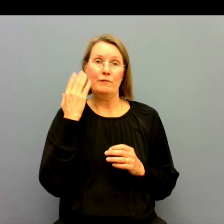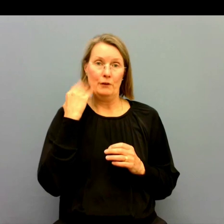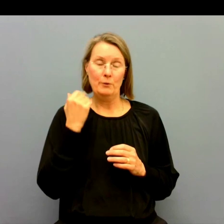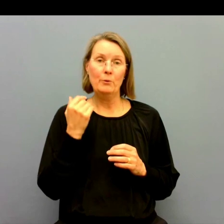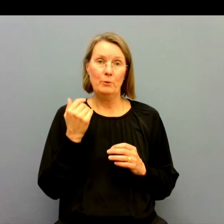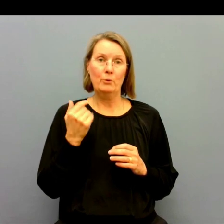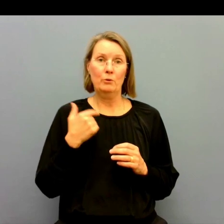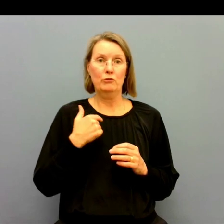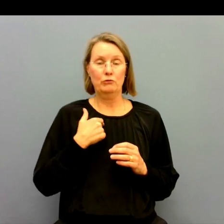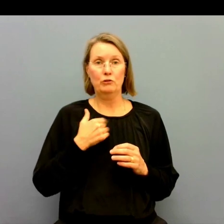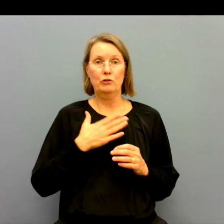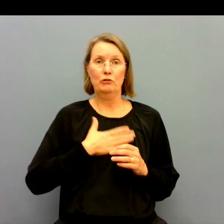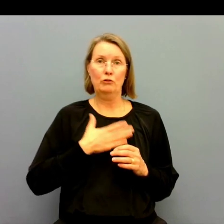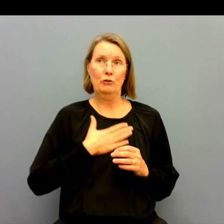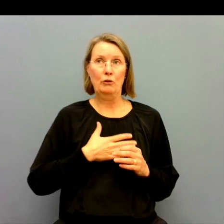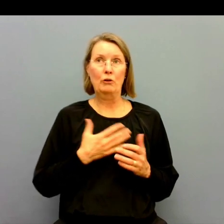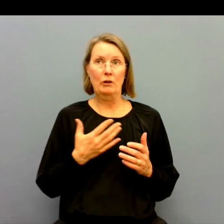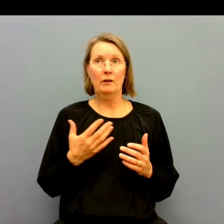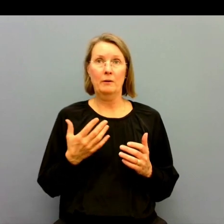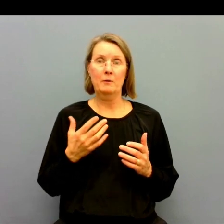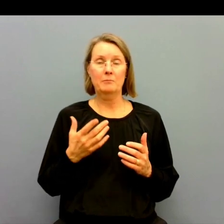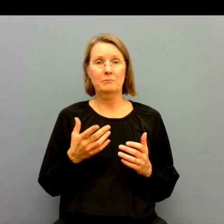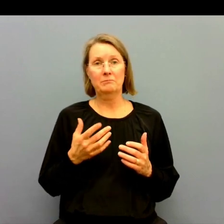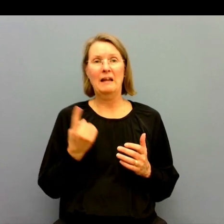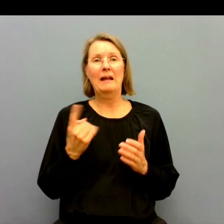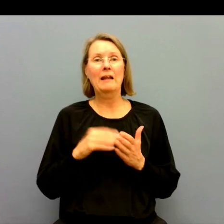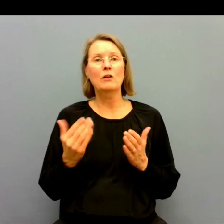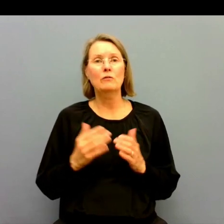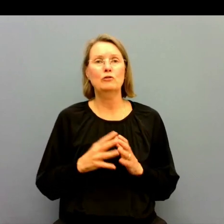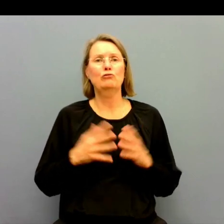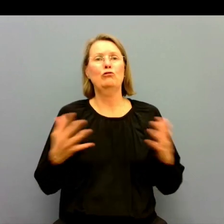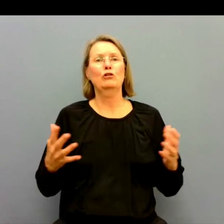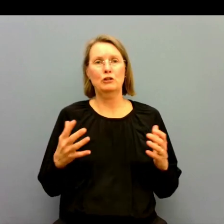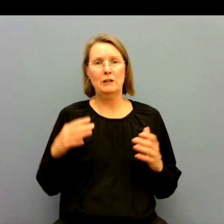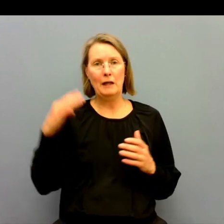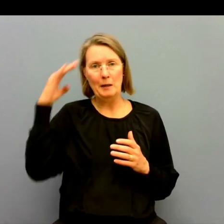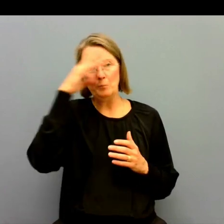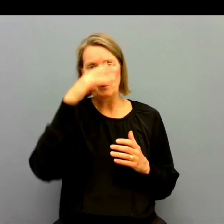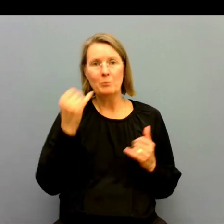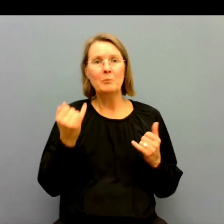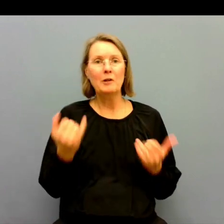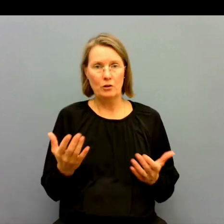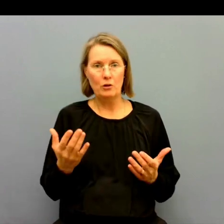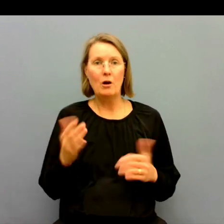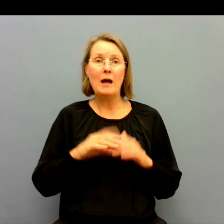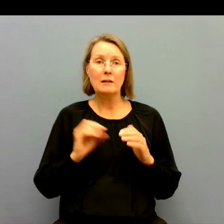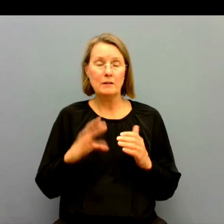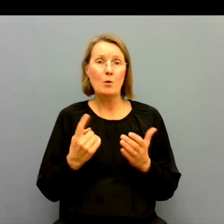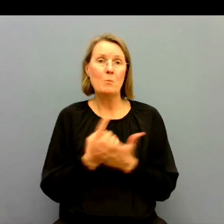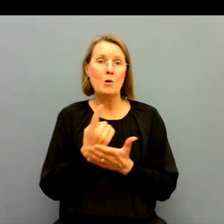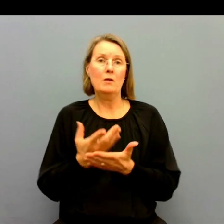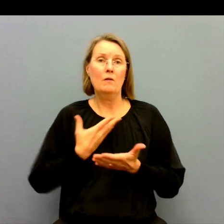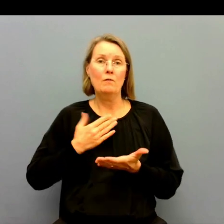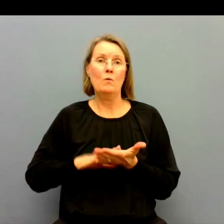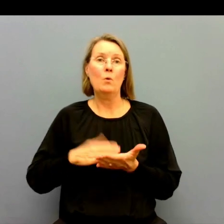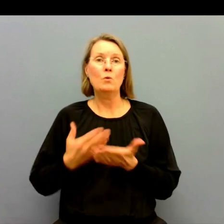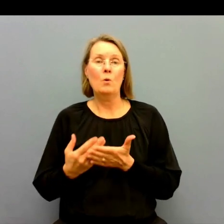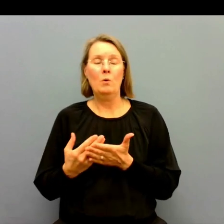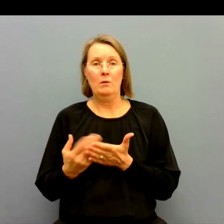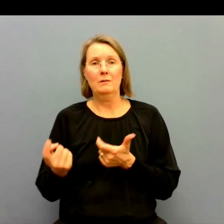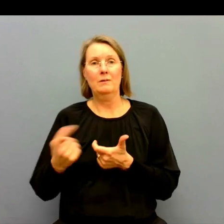tidigare som jag tycker är ett av de största problemen idag. Det är ju möjligheten till att tolka